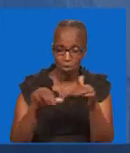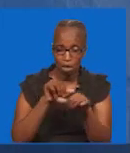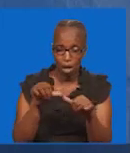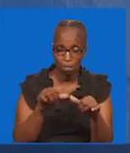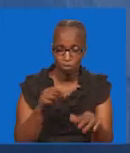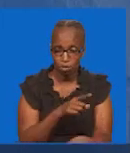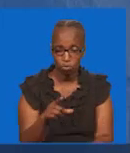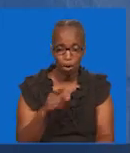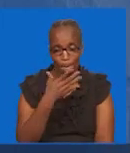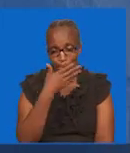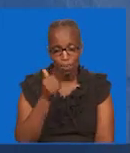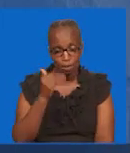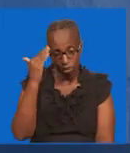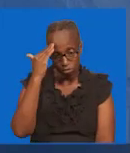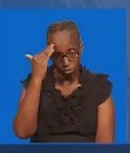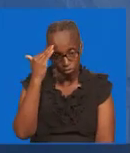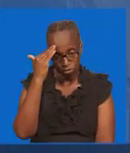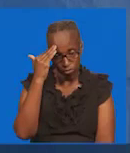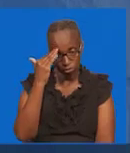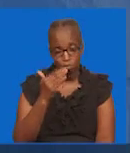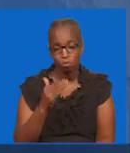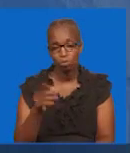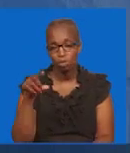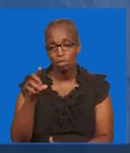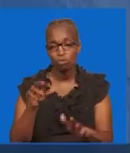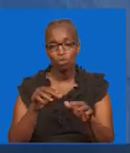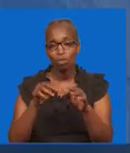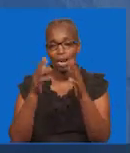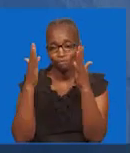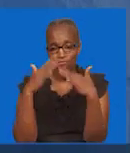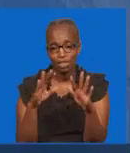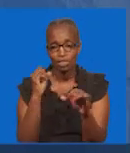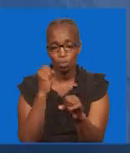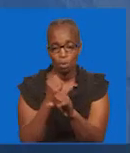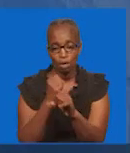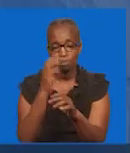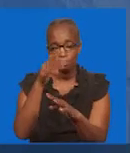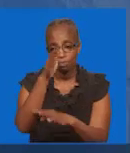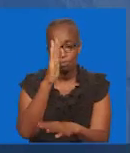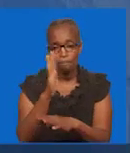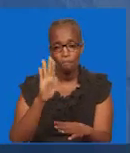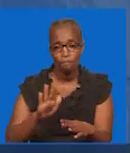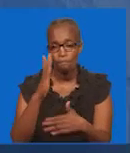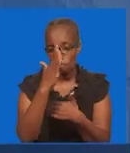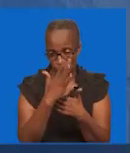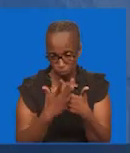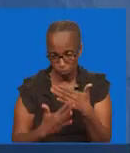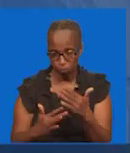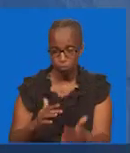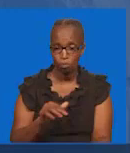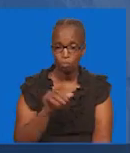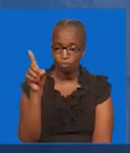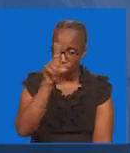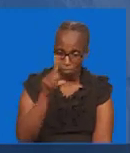Kumbuka Kazi Ya Mnyezi Mungu Utakuwa Umeifanya Nandami Yau Aitaweza Kuhulizi Wanjuhu Yako